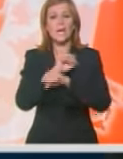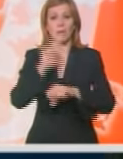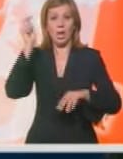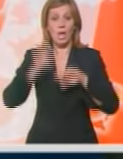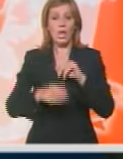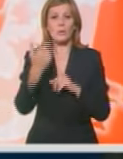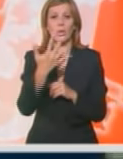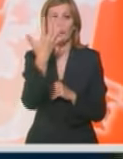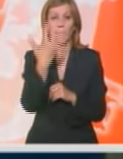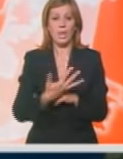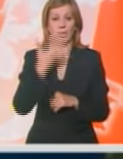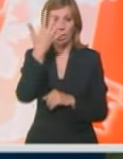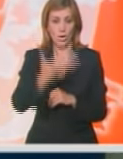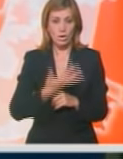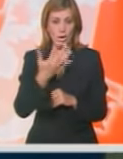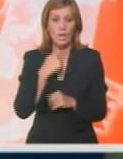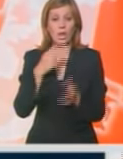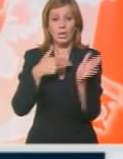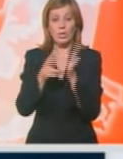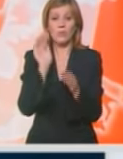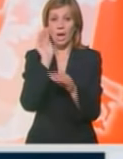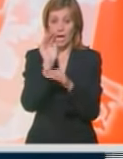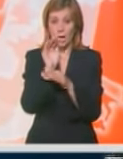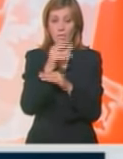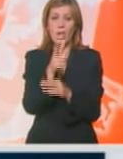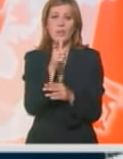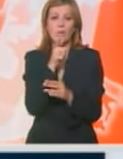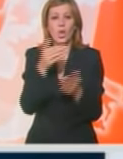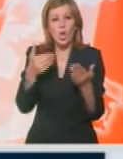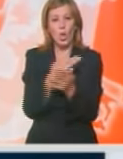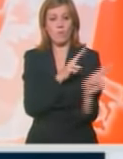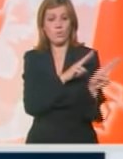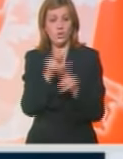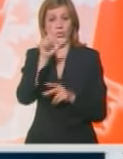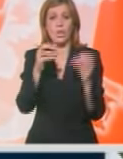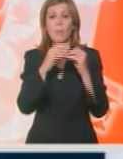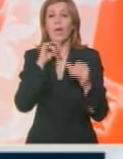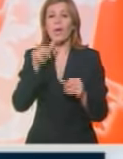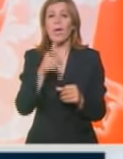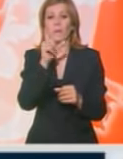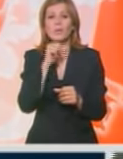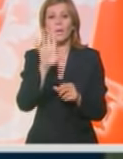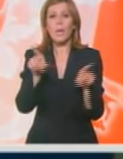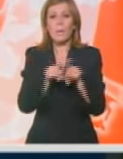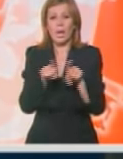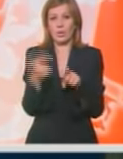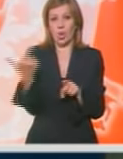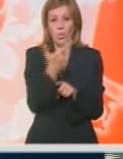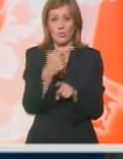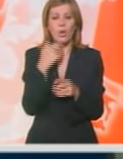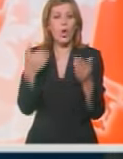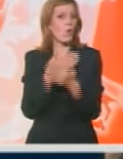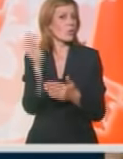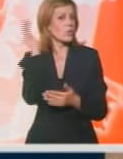kazna od pet godina. Tužilaštvo je najavilo da će tražiti novo suđenje za Blagojevića i njegovog brata Roberta. Novo